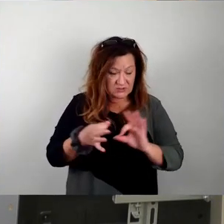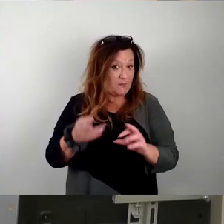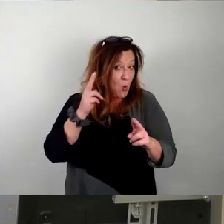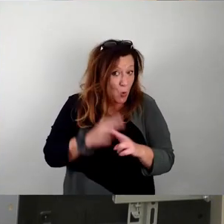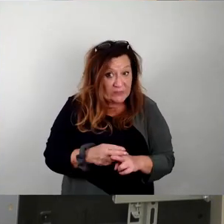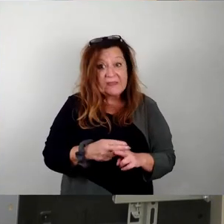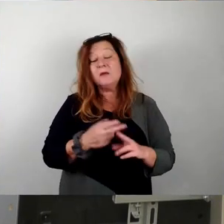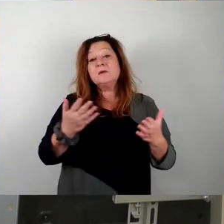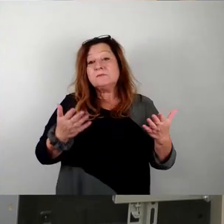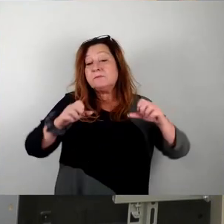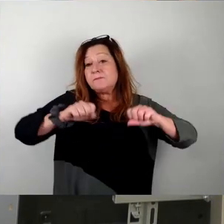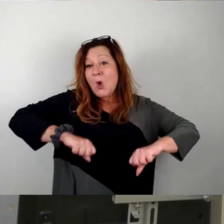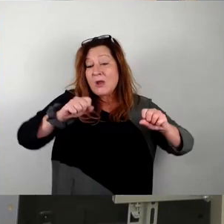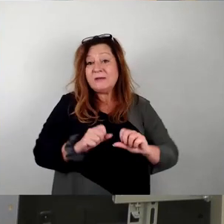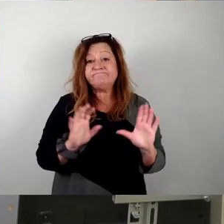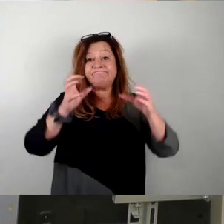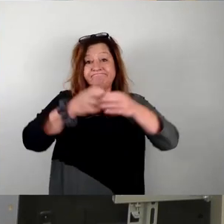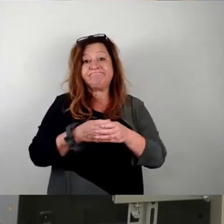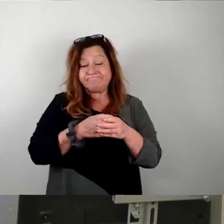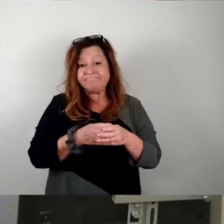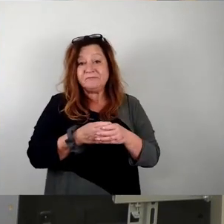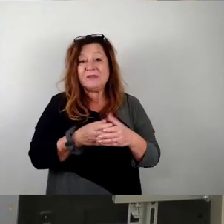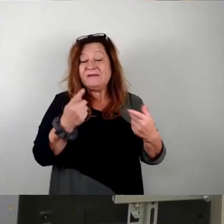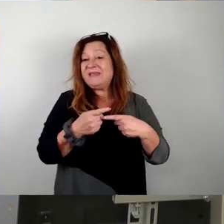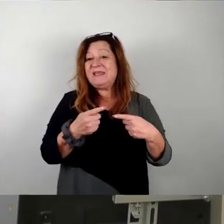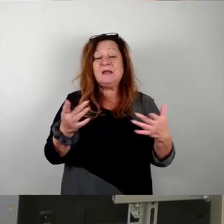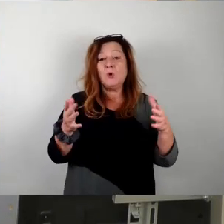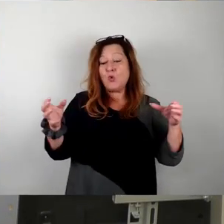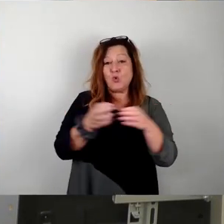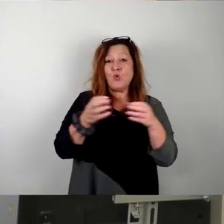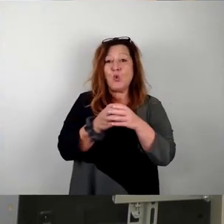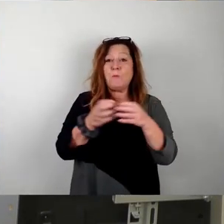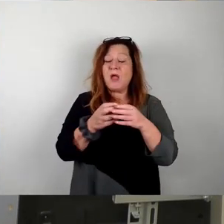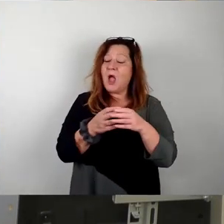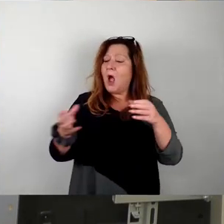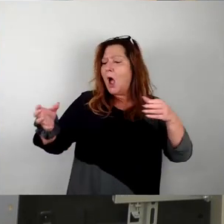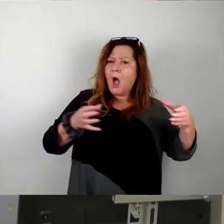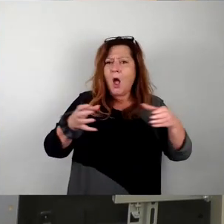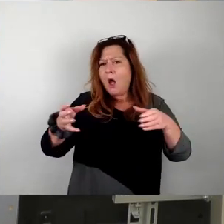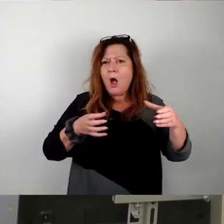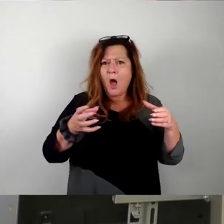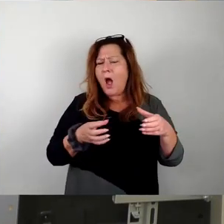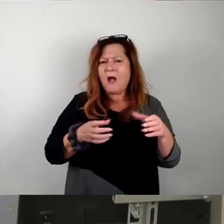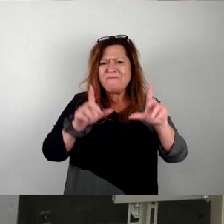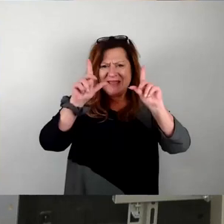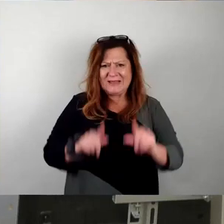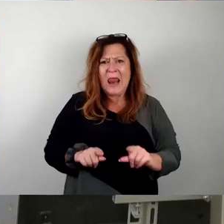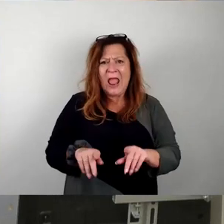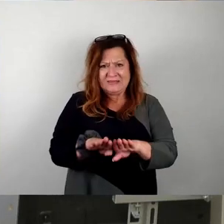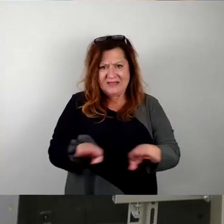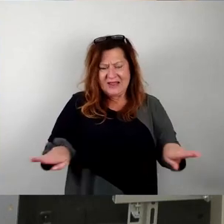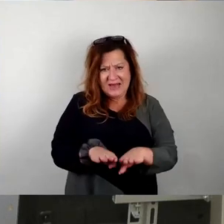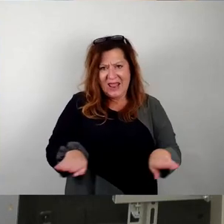Einigung einer Gruppe immer dazu neigt, sich in der Mitte zu treffen, sich auf die kleinsten gemeinsamen Nenner zu einigen, also das